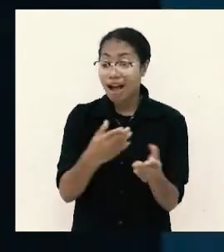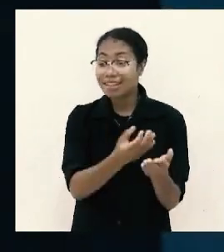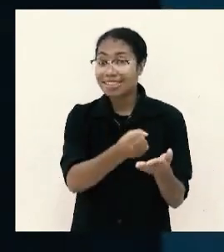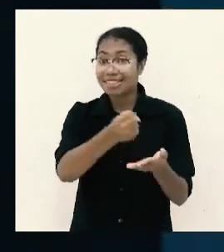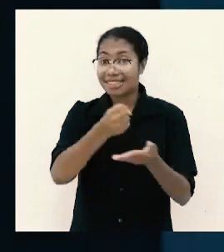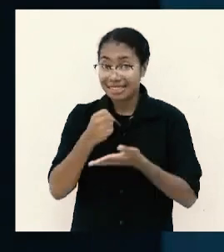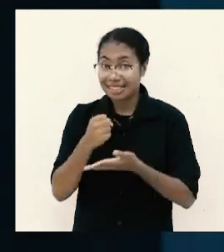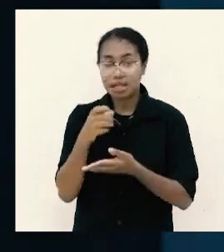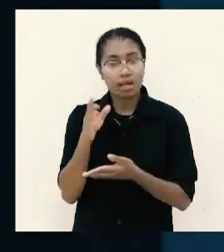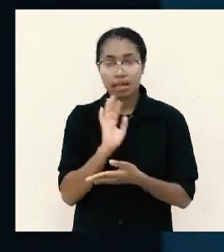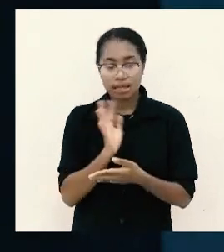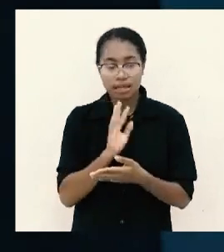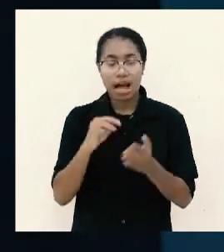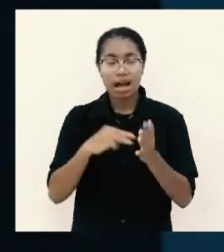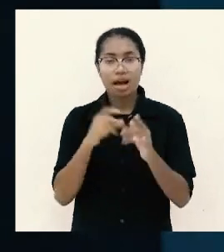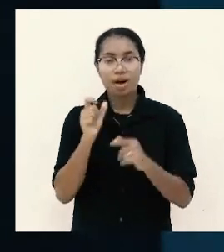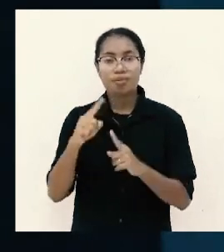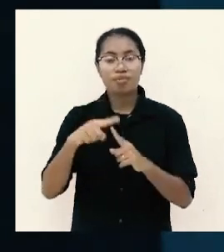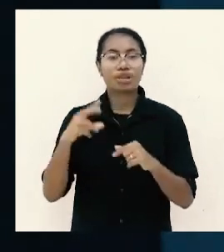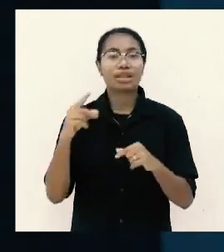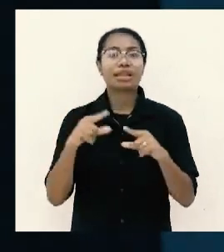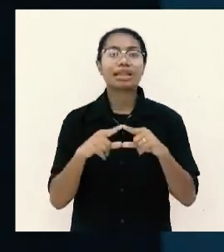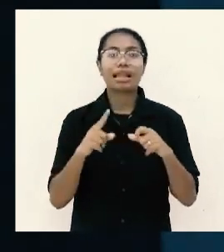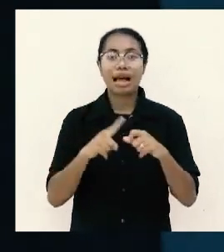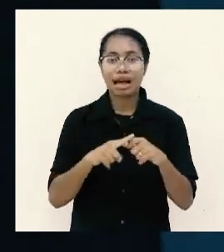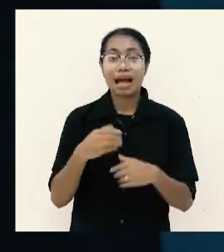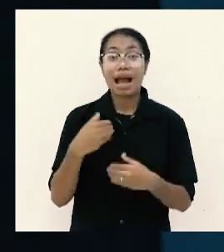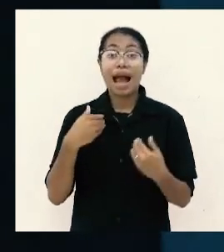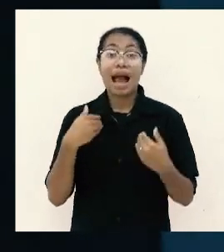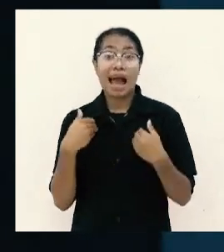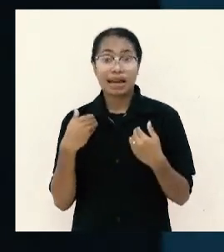tidak mudlak adakalanya